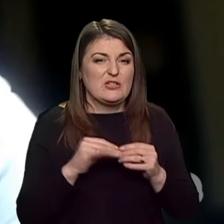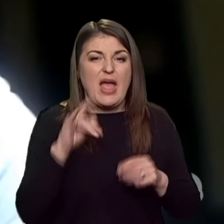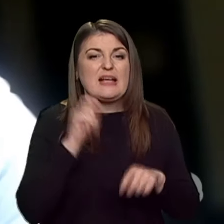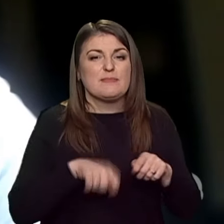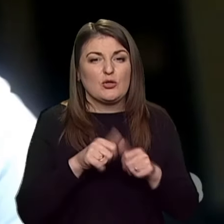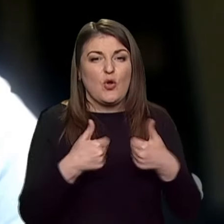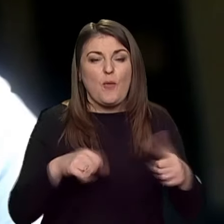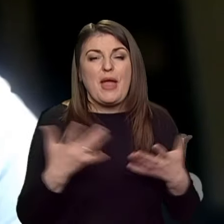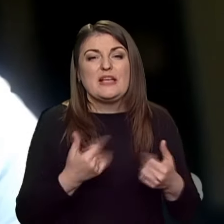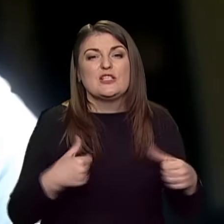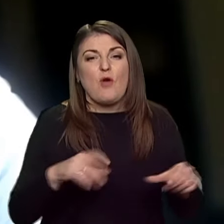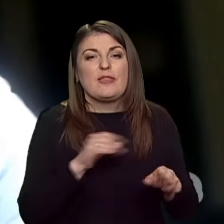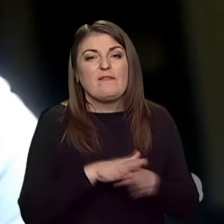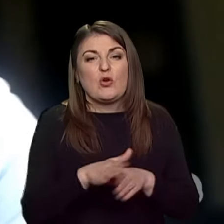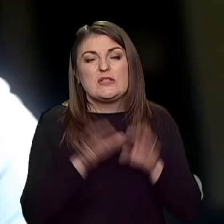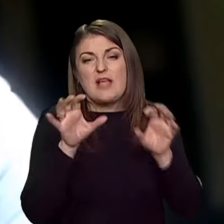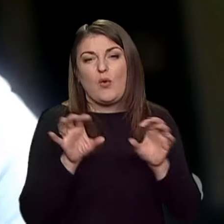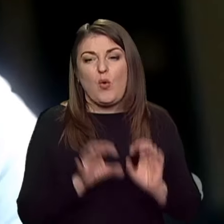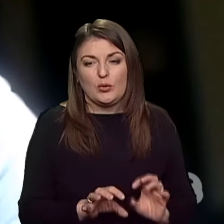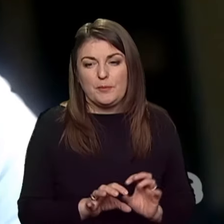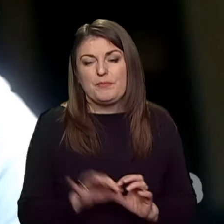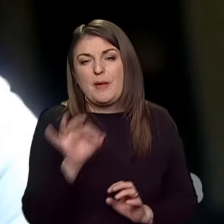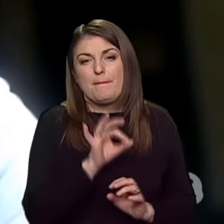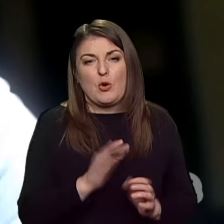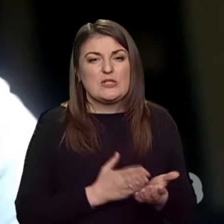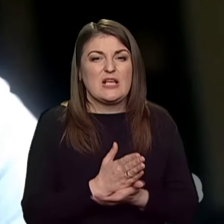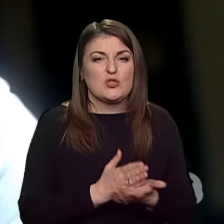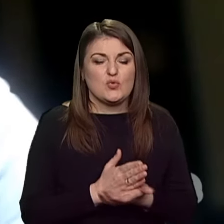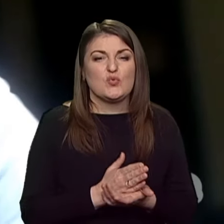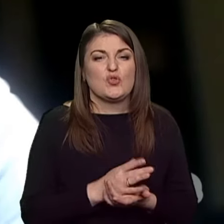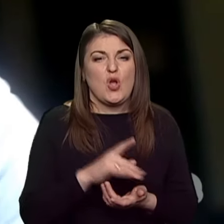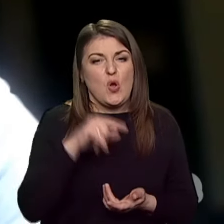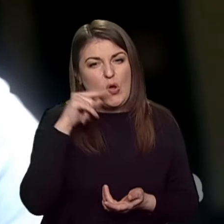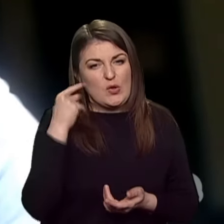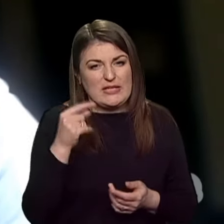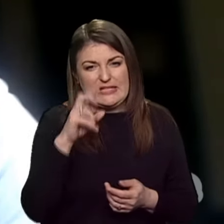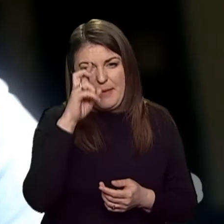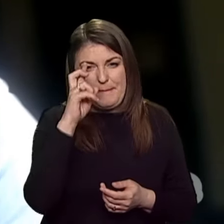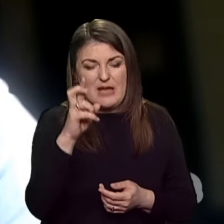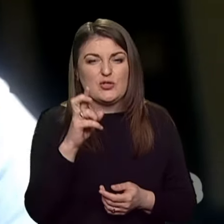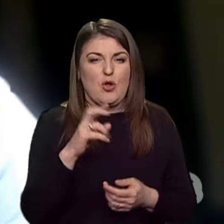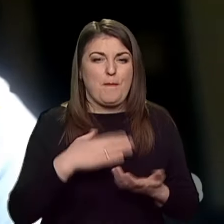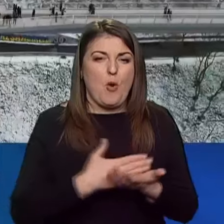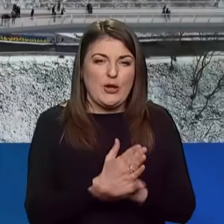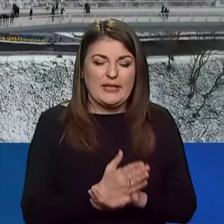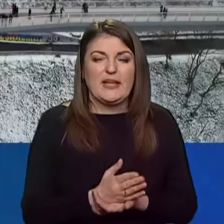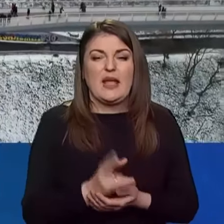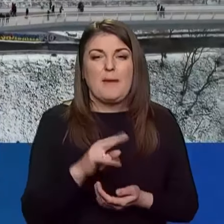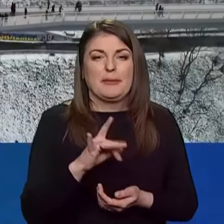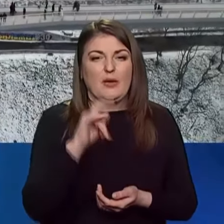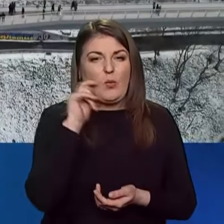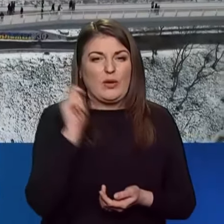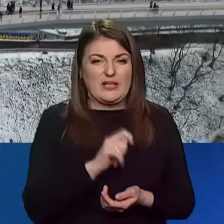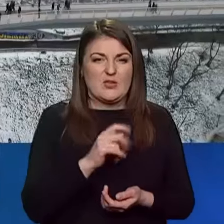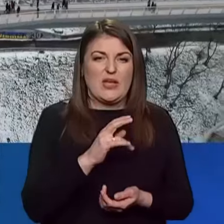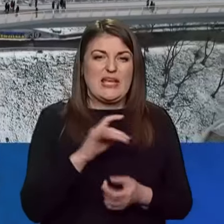яка створена на виконання закону про заслуження російської імперської політики і деколонізації топонімії при Українському